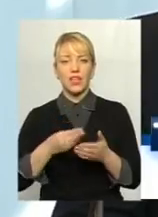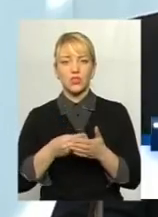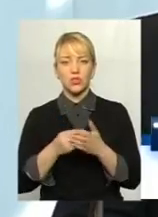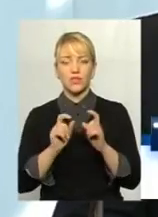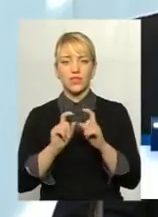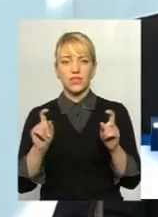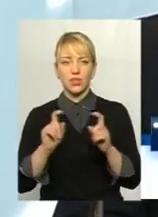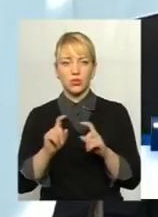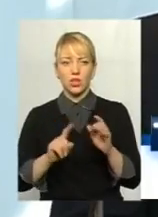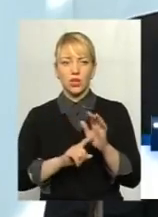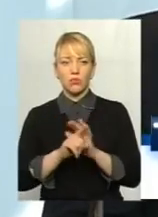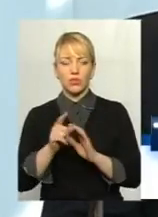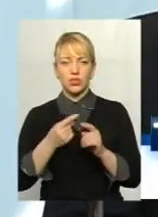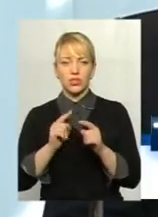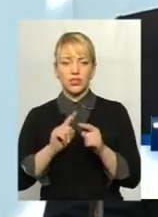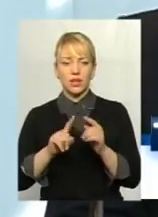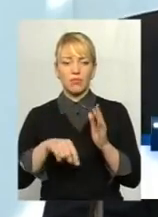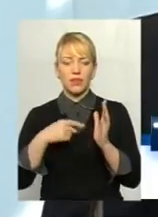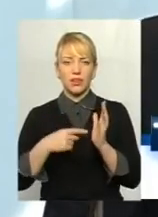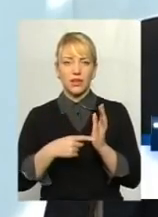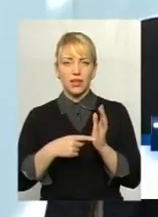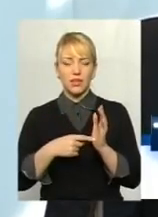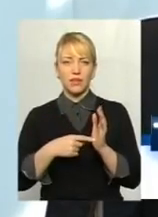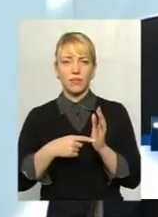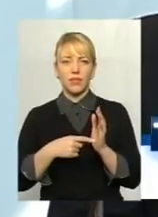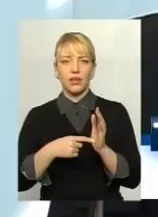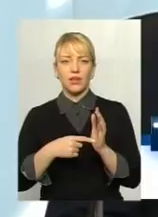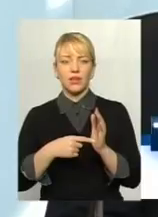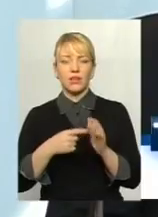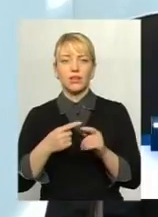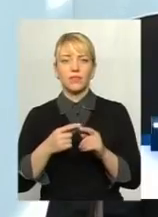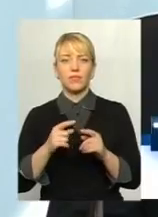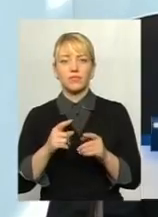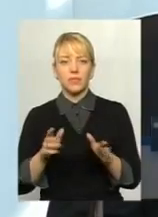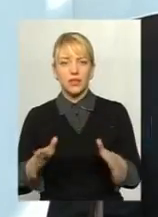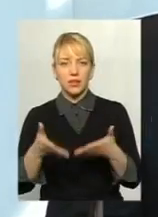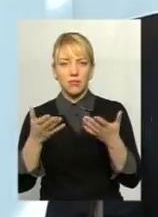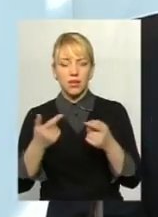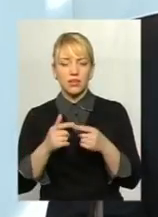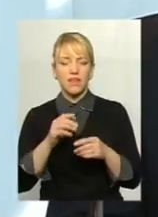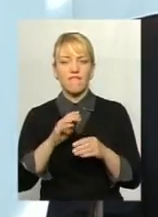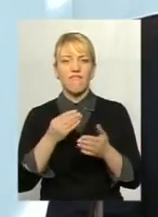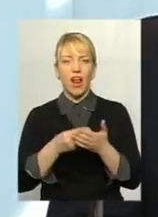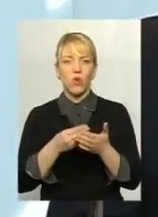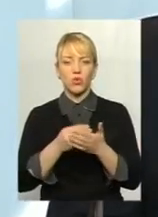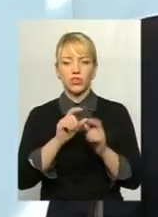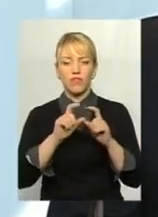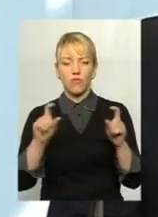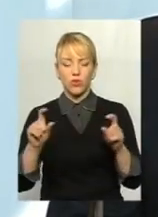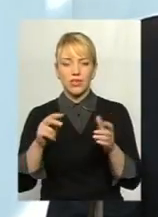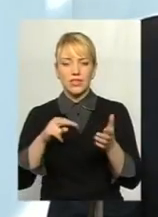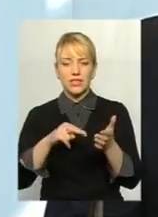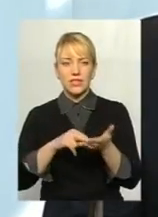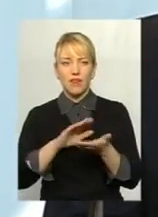почали це питання педалювати, і почали такі організації, Міжнародний валютний фонд, ставити умови Україні, що ви маєте внести до 1